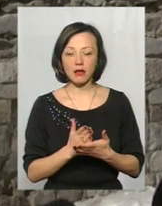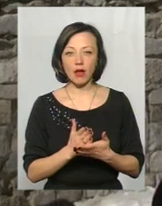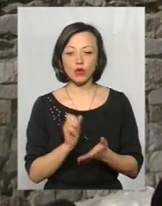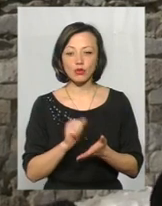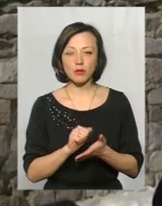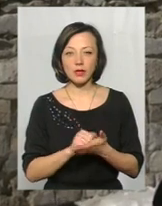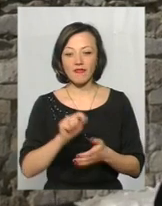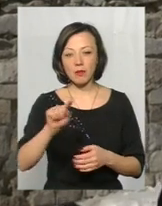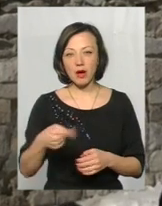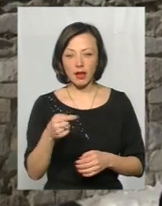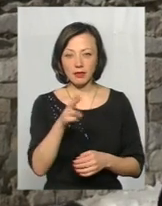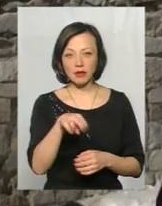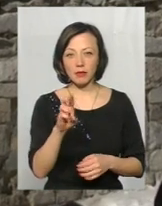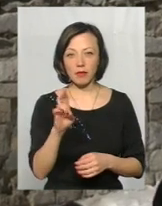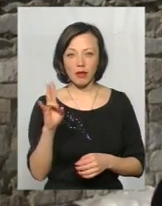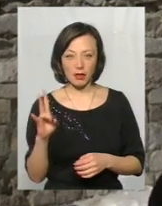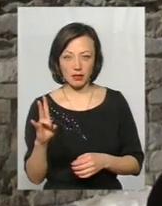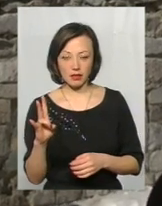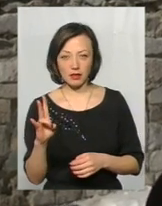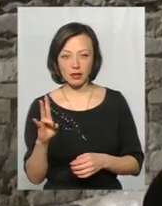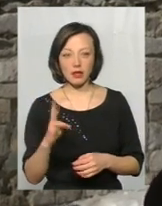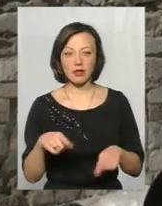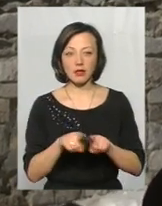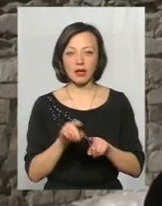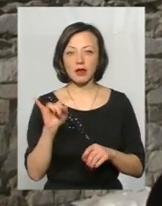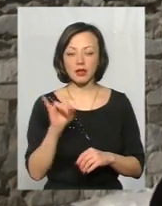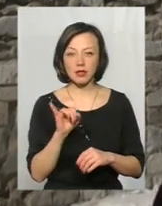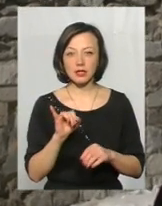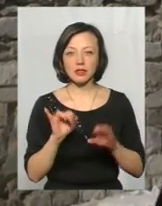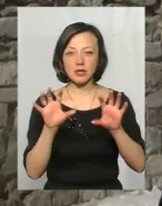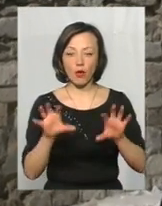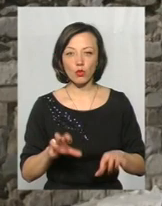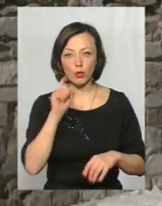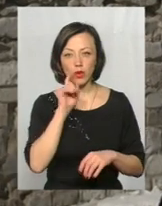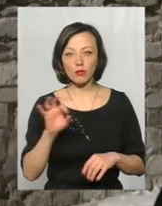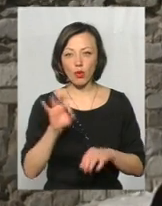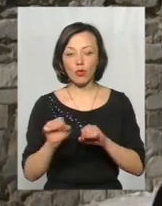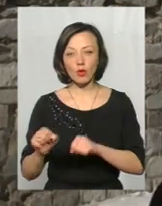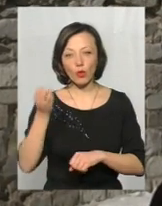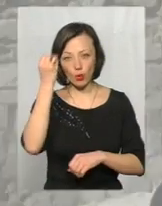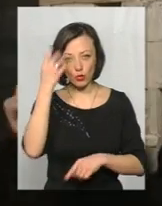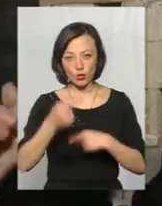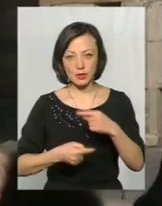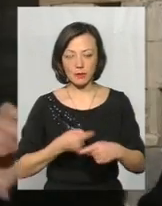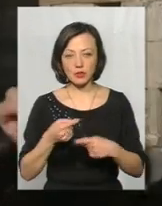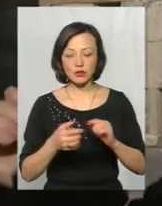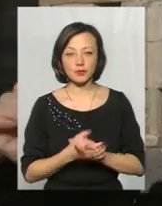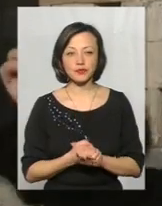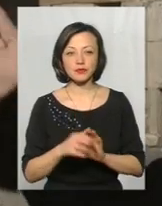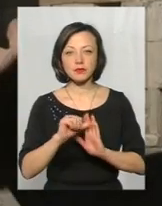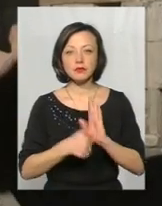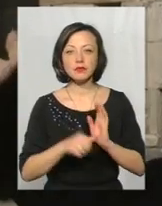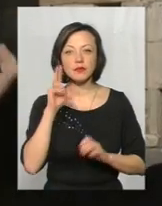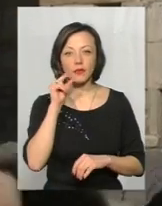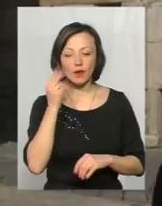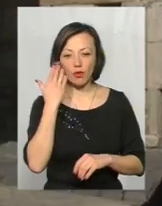вимагається як ДБНами, так і Законом України про охорону культурної спадщини. 16 числа,